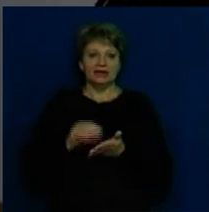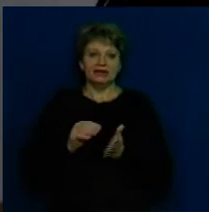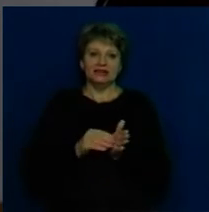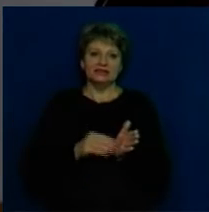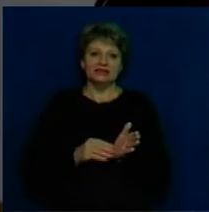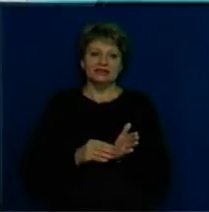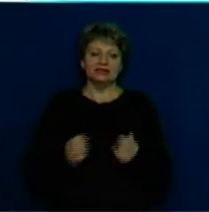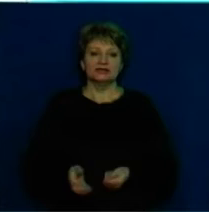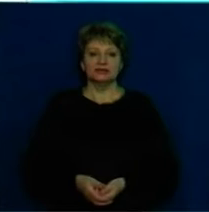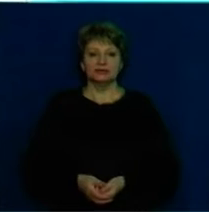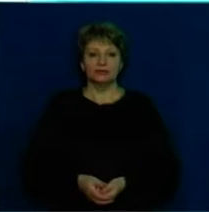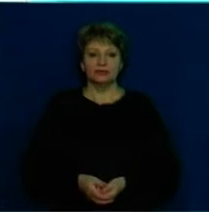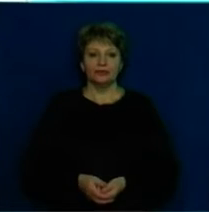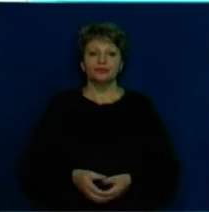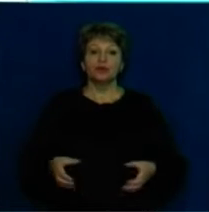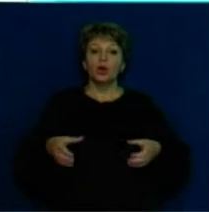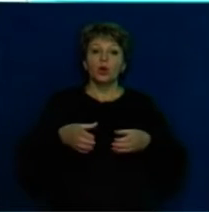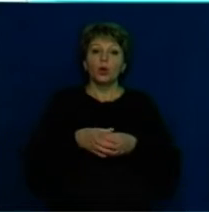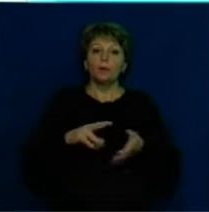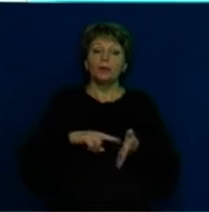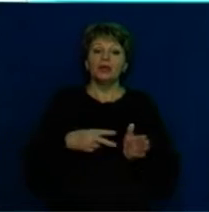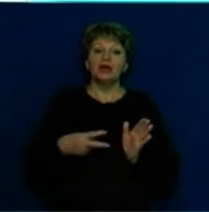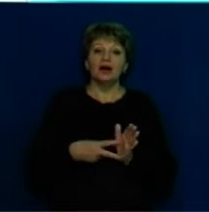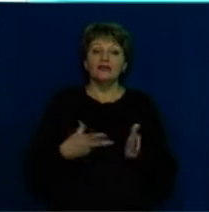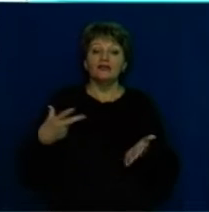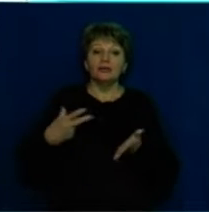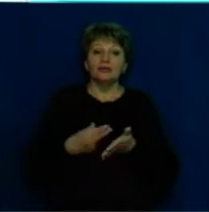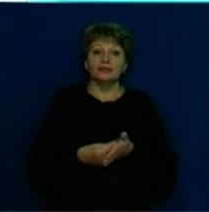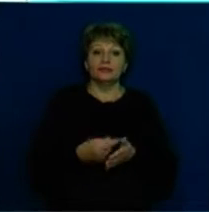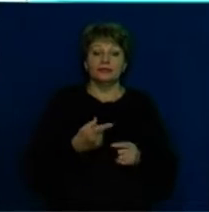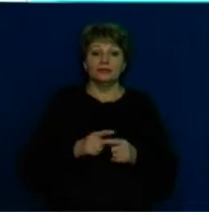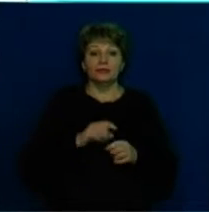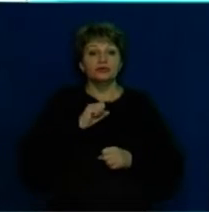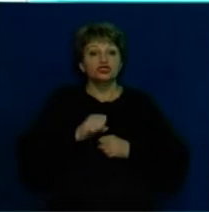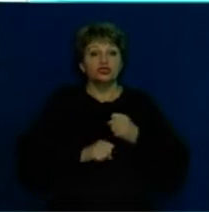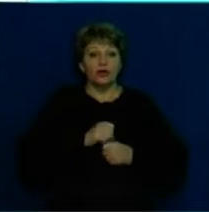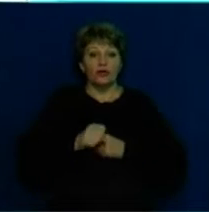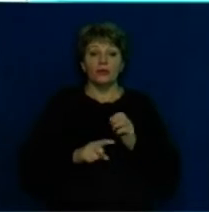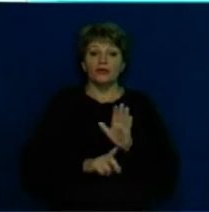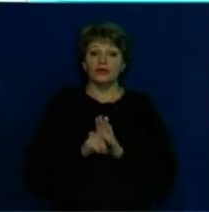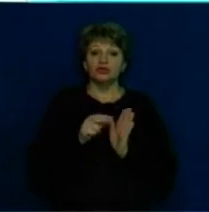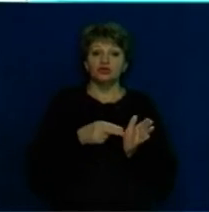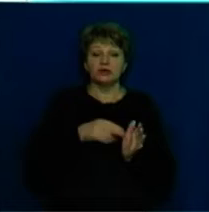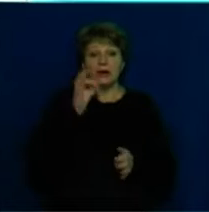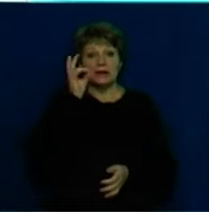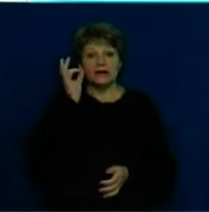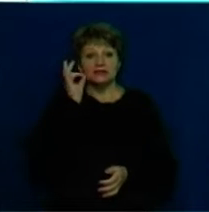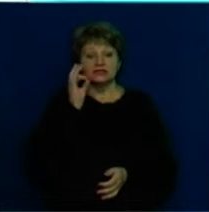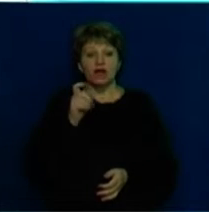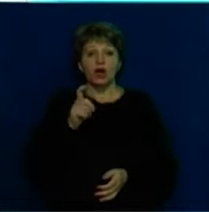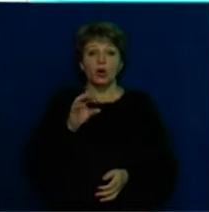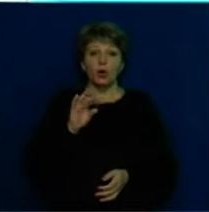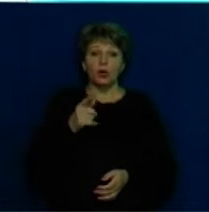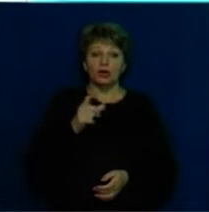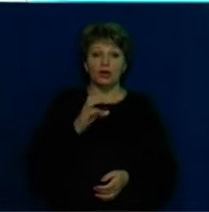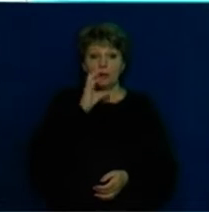цивільного стану. Кампанія з планової імунізації диких тварин стартувала вчора на Черкащині. Лисиць, тхорів та бурсуків